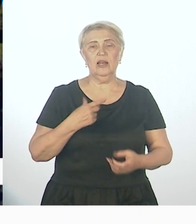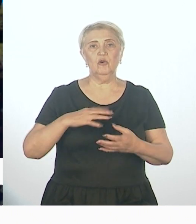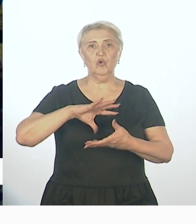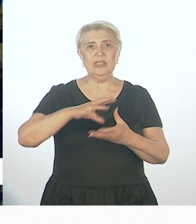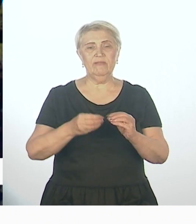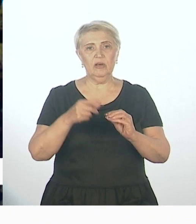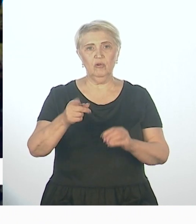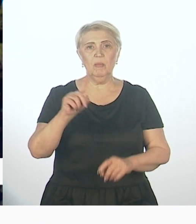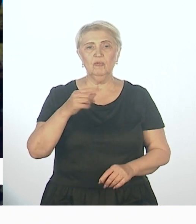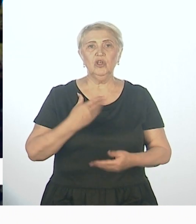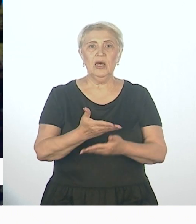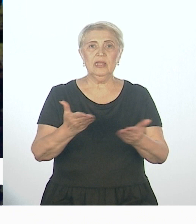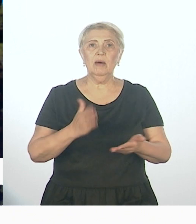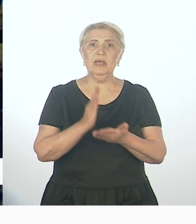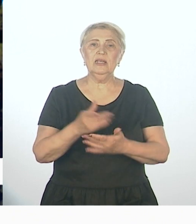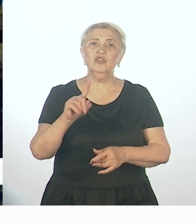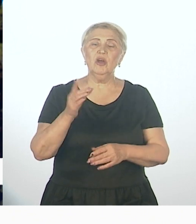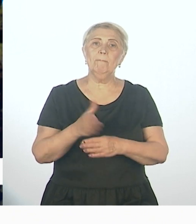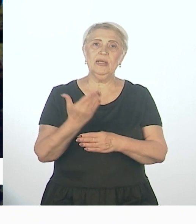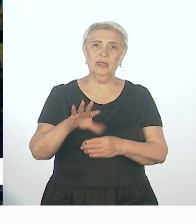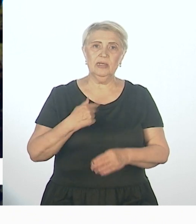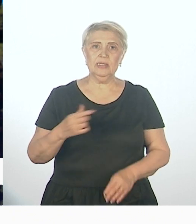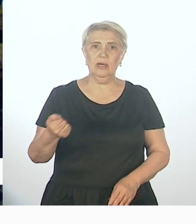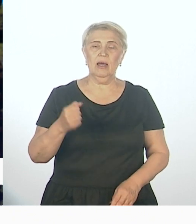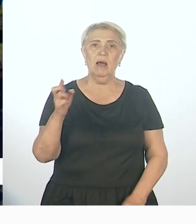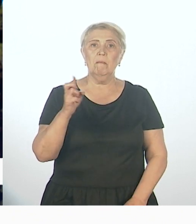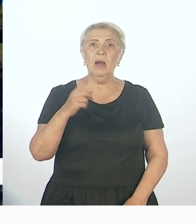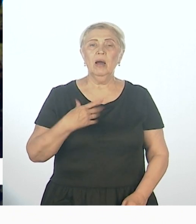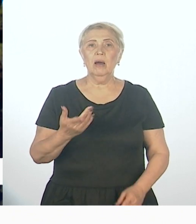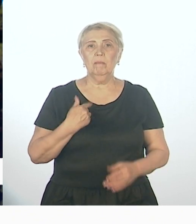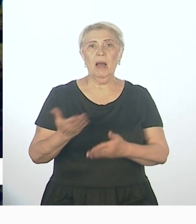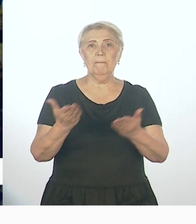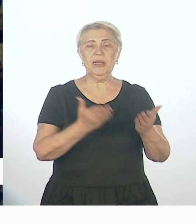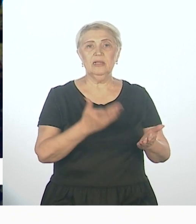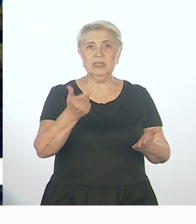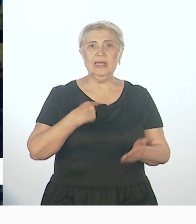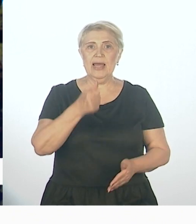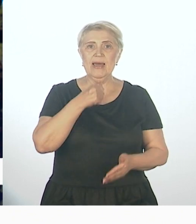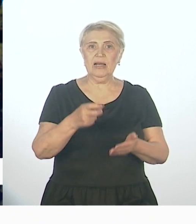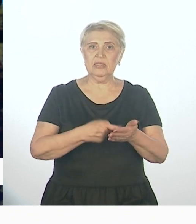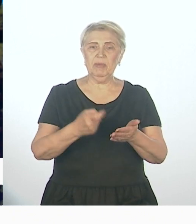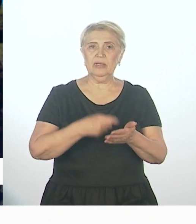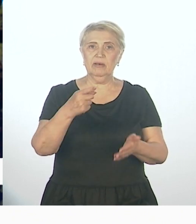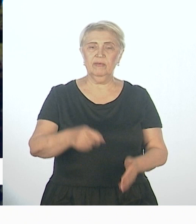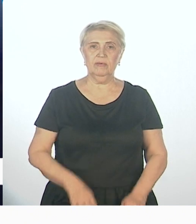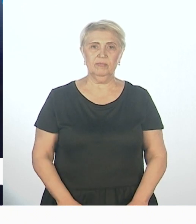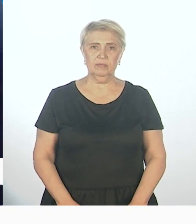что нам есть чем поделиться. Б. Мы пригласили экспертов из